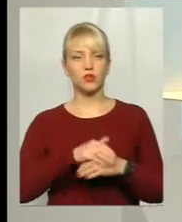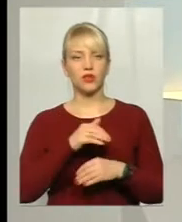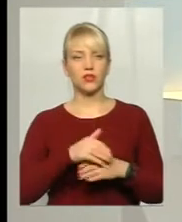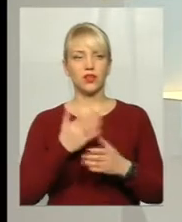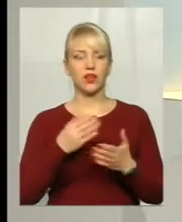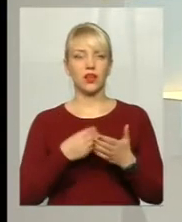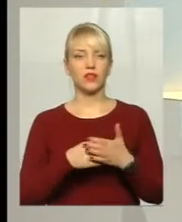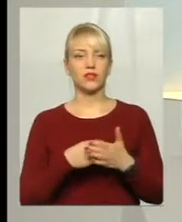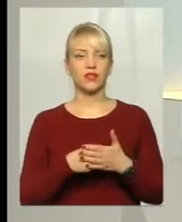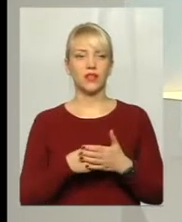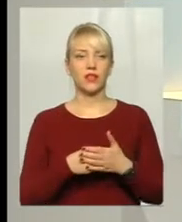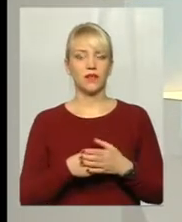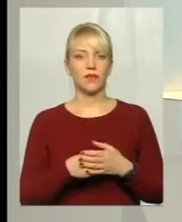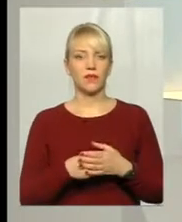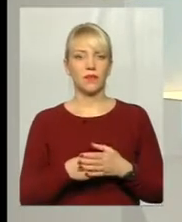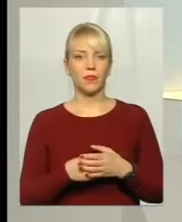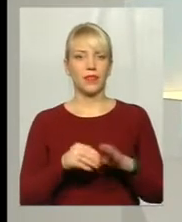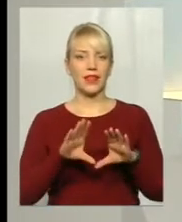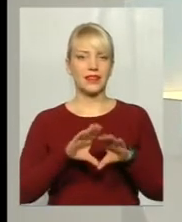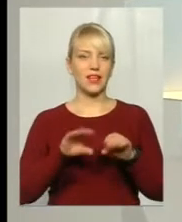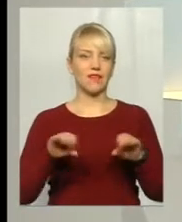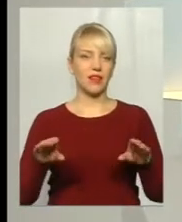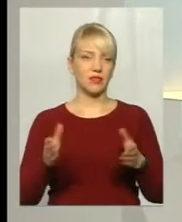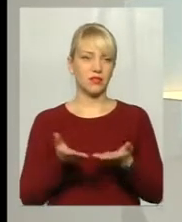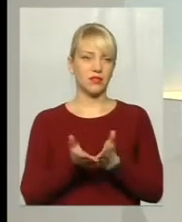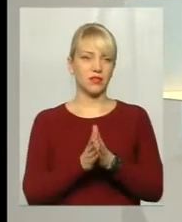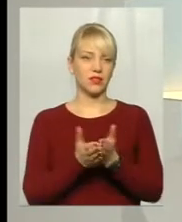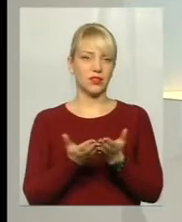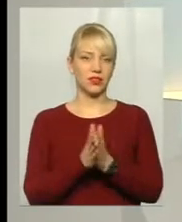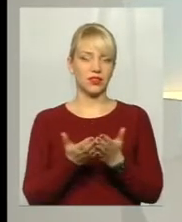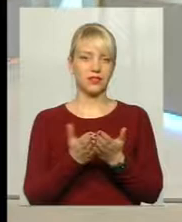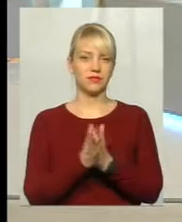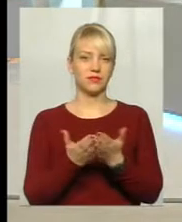яка ціна? Іван, книжка. Івана.